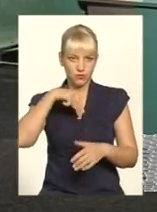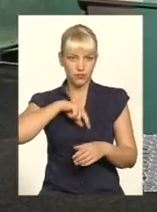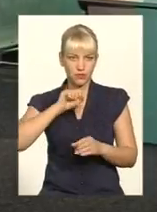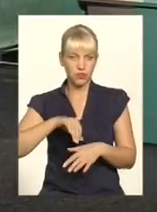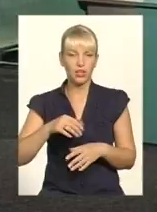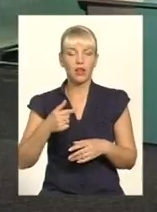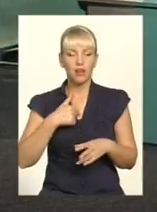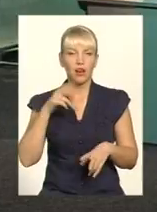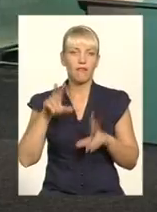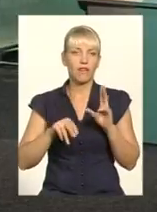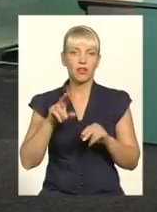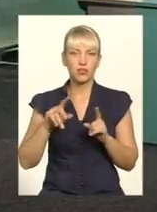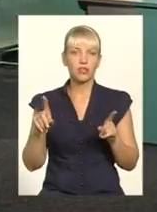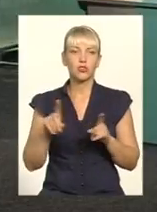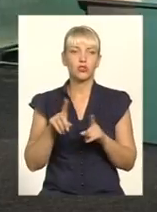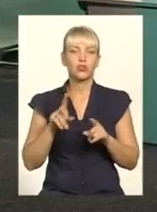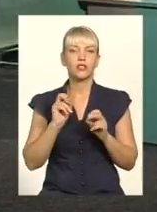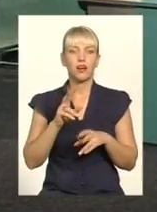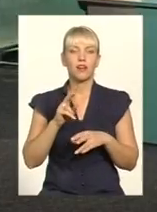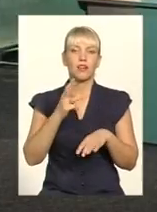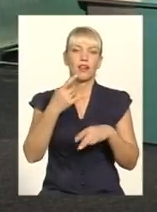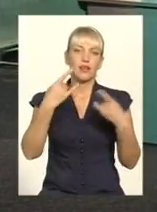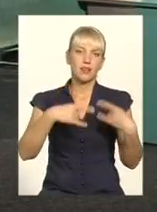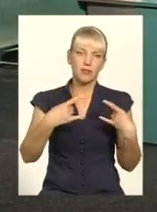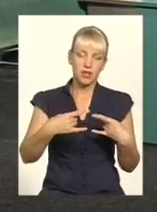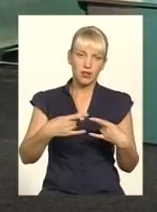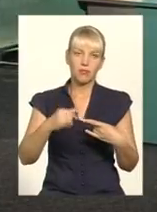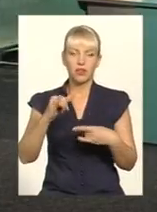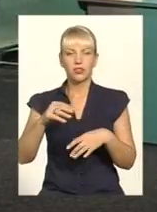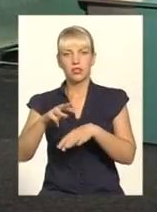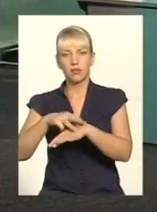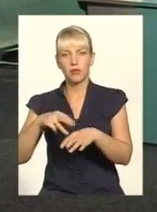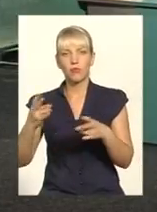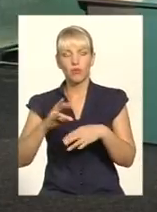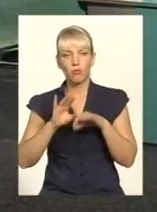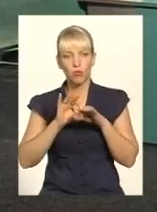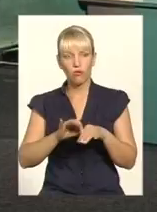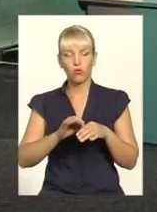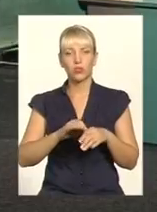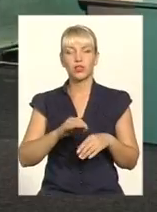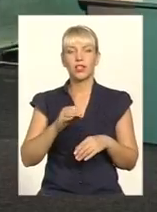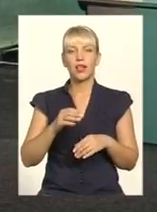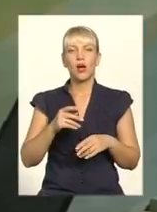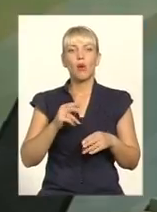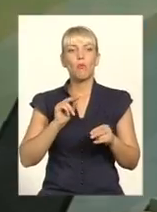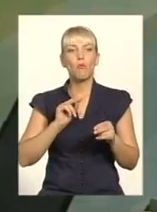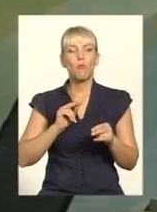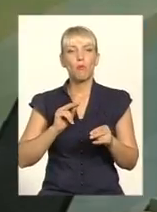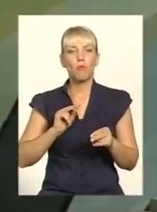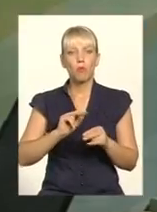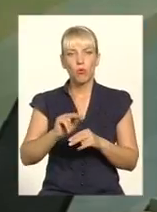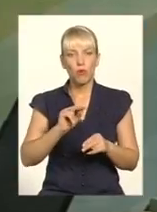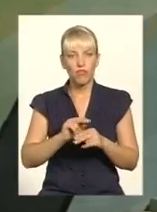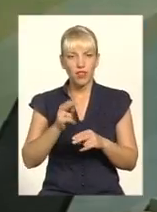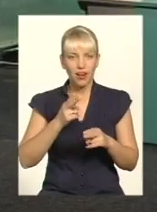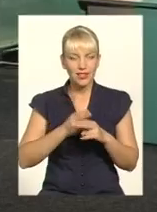ми, так і засоби маси інформації, так і правоохоронні органи повинні проводити достатньо цієї профілактичної інформаційної